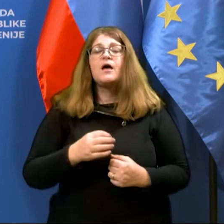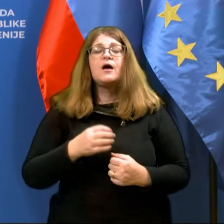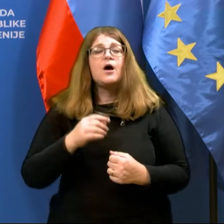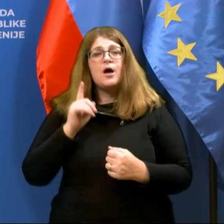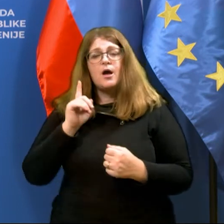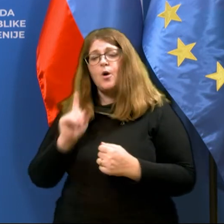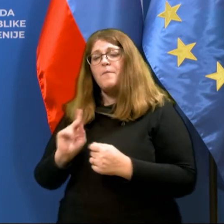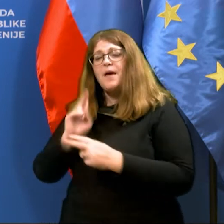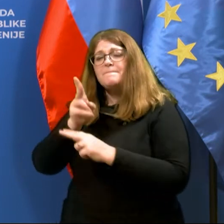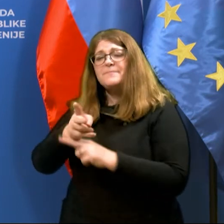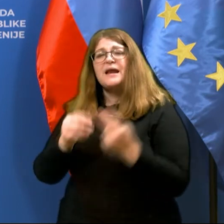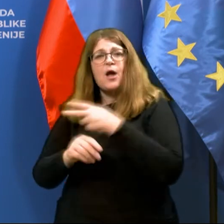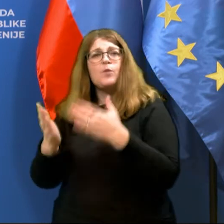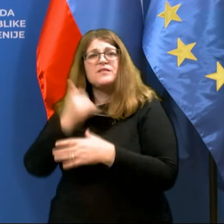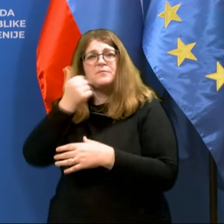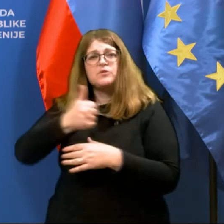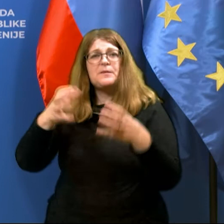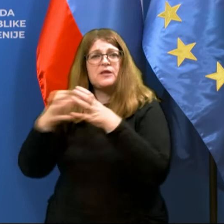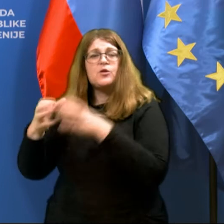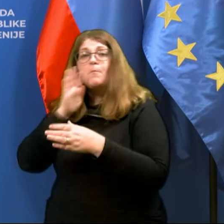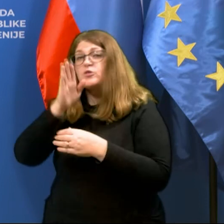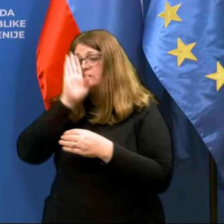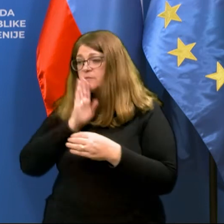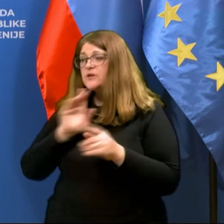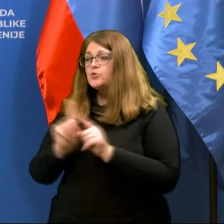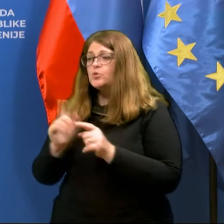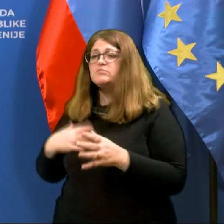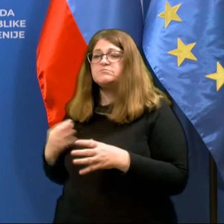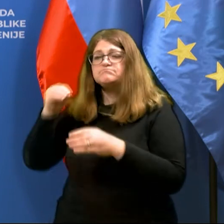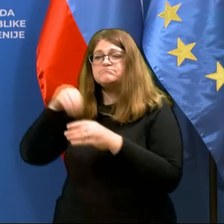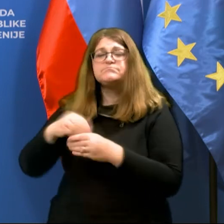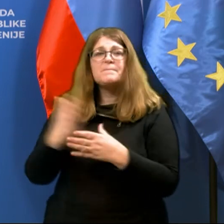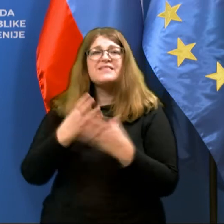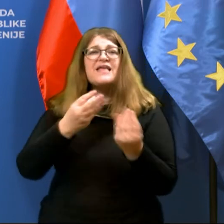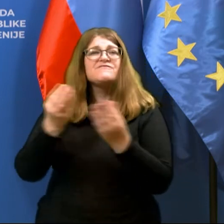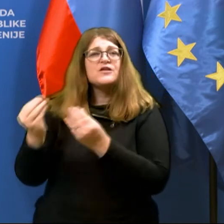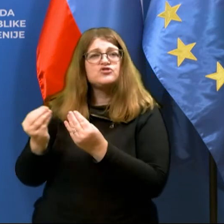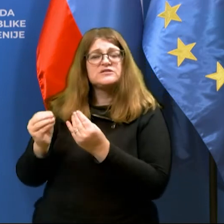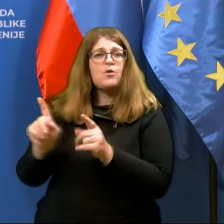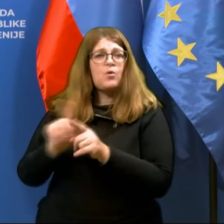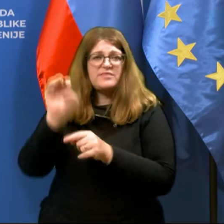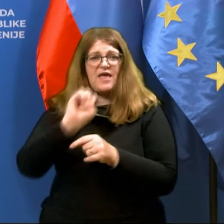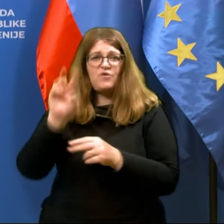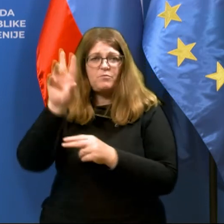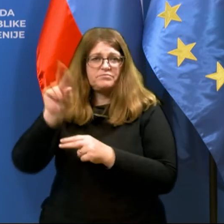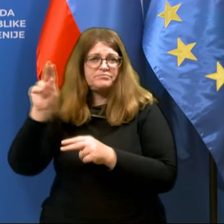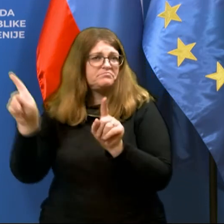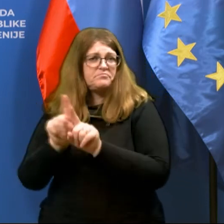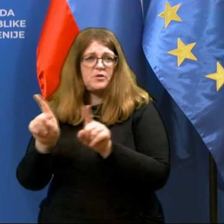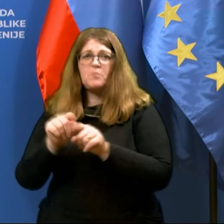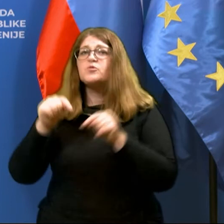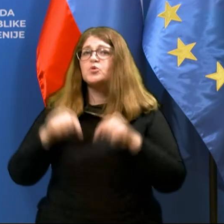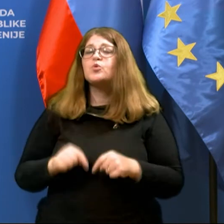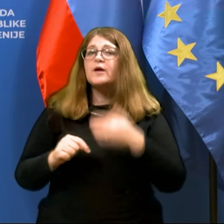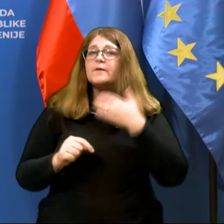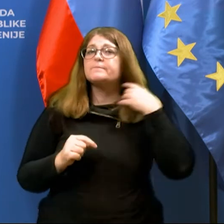enotami, pa bomo s ponedelkom ravno tako prišli med večino evropskih držav, tako kot